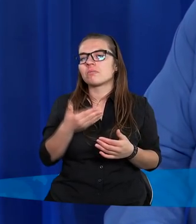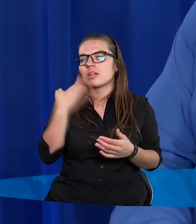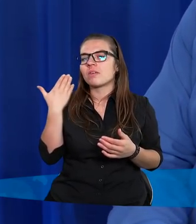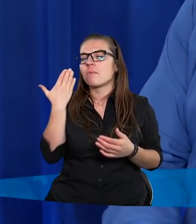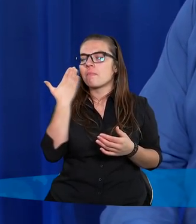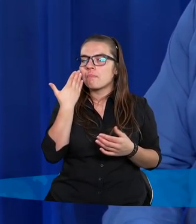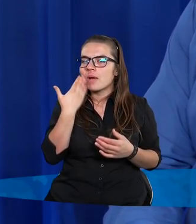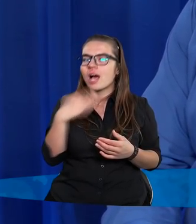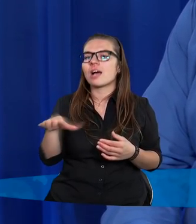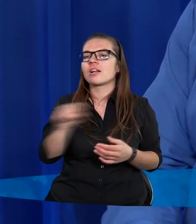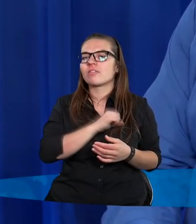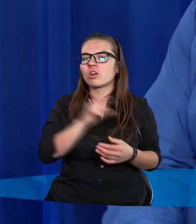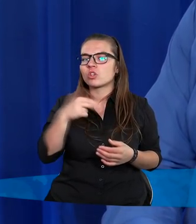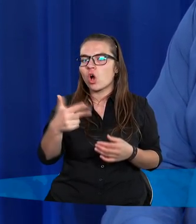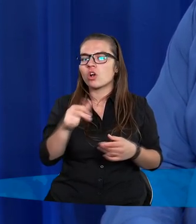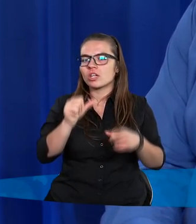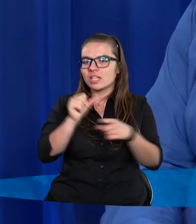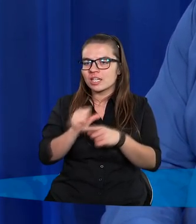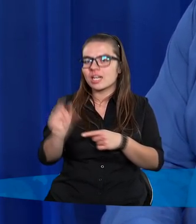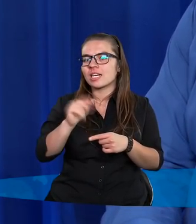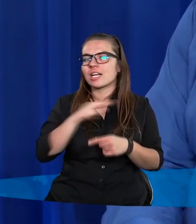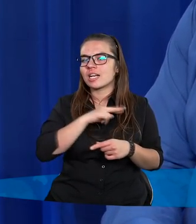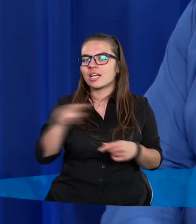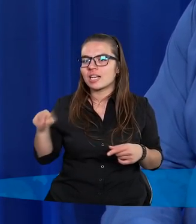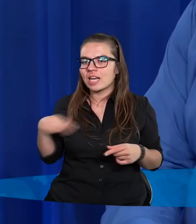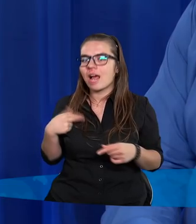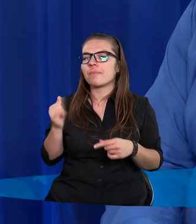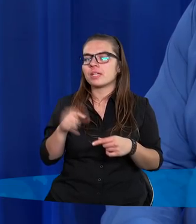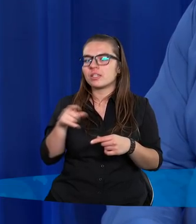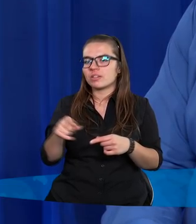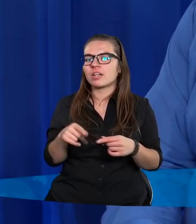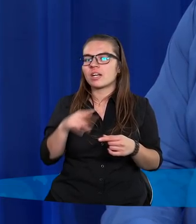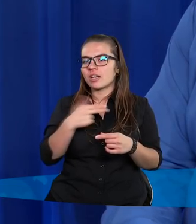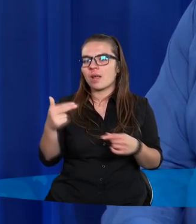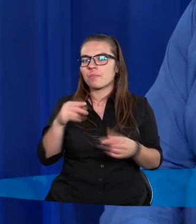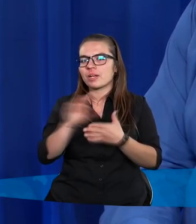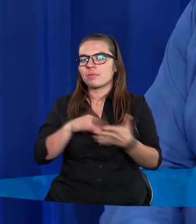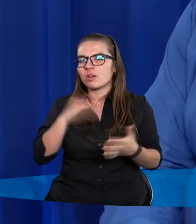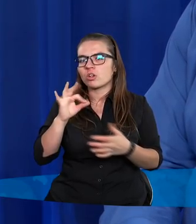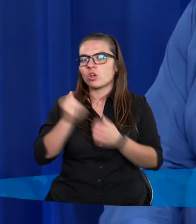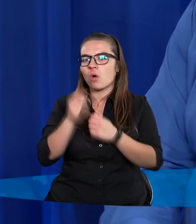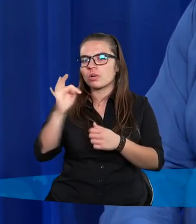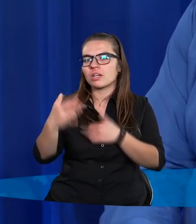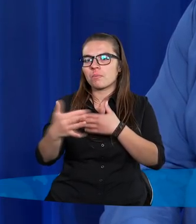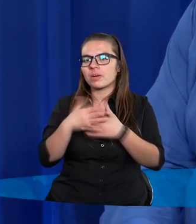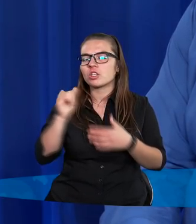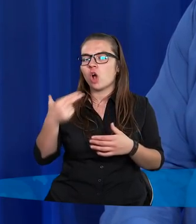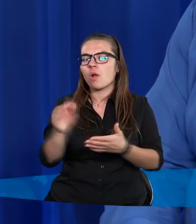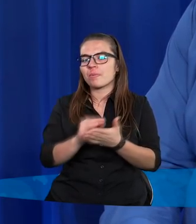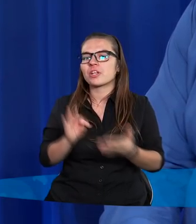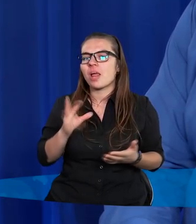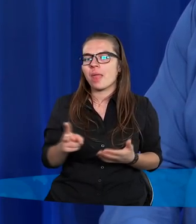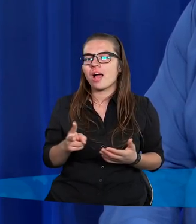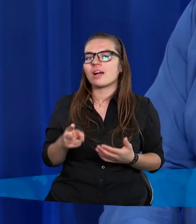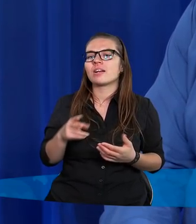Bardzo fajnie, John, że jesteś z nami i tematy Pisma Świętego są Ci bliskie. John pisze tak.